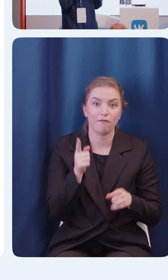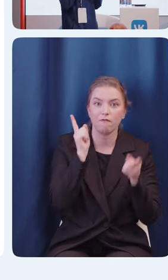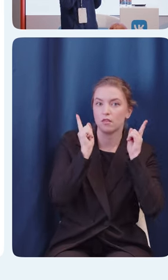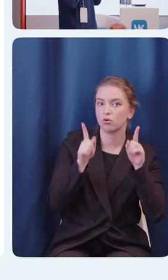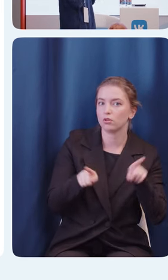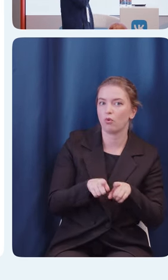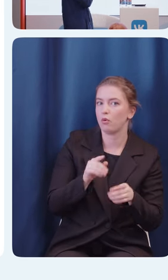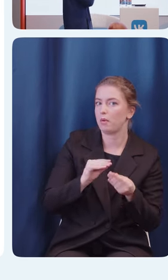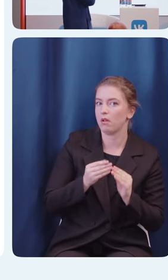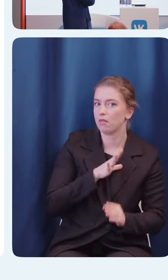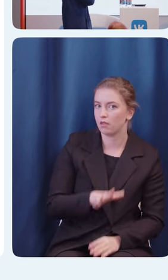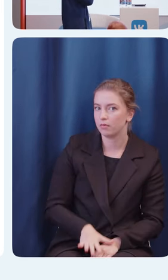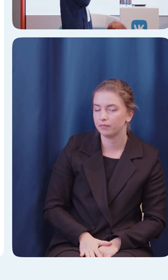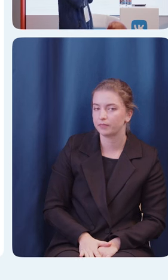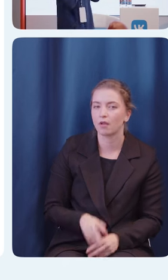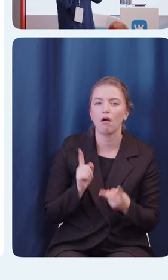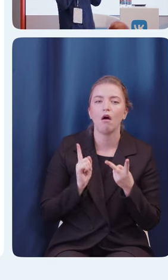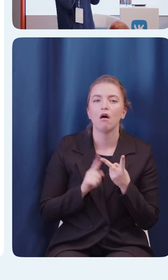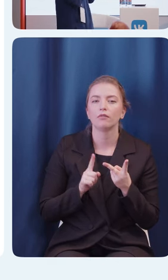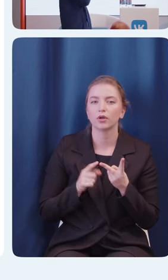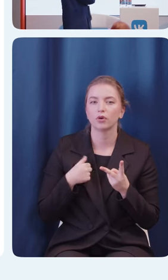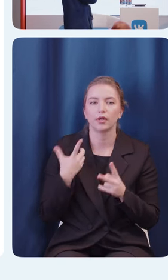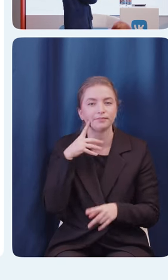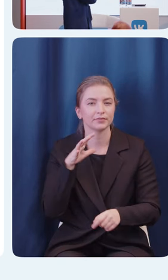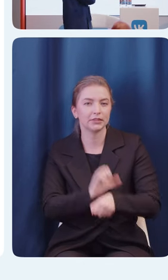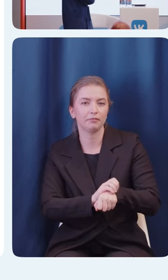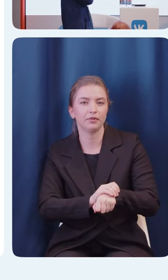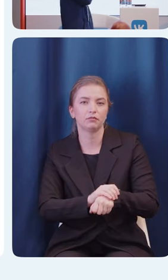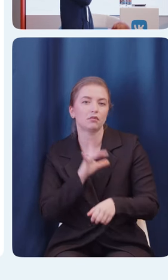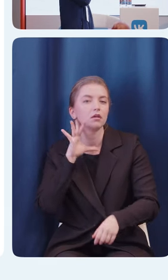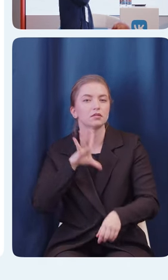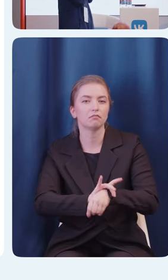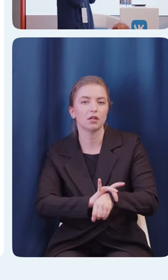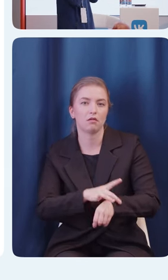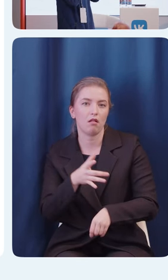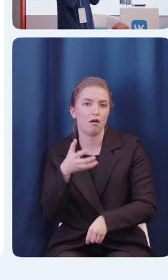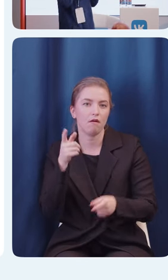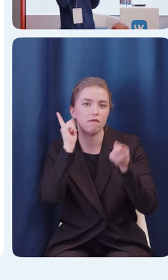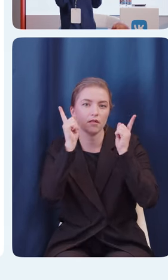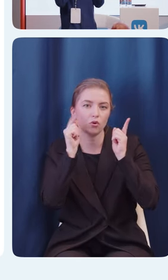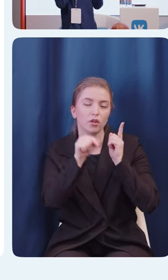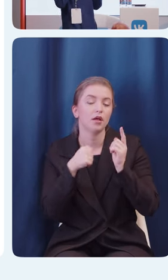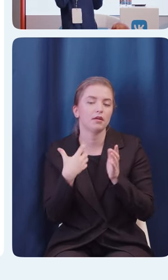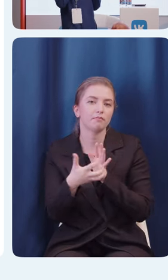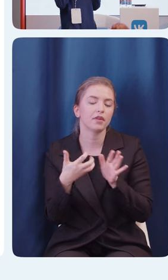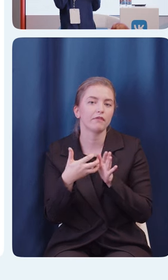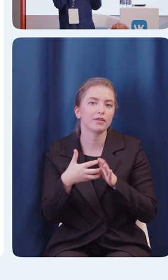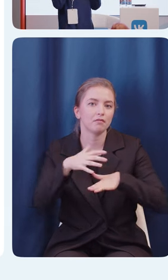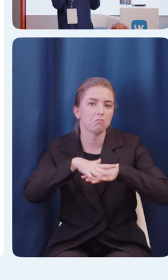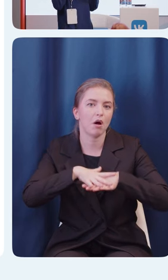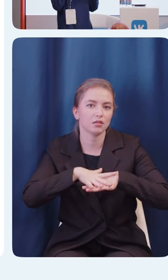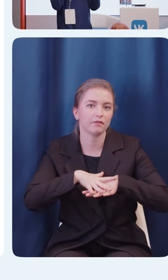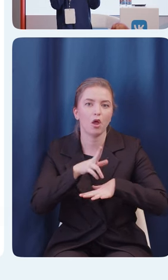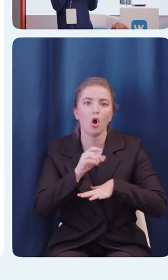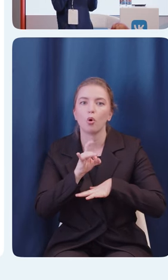Но второй момент, который я выделил в андроиде, это не всегда достаточно базовых компонентов. Иногда нужно писать